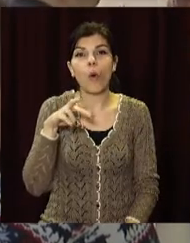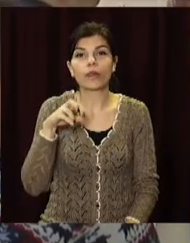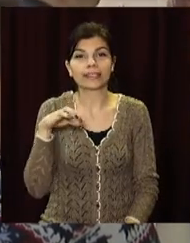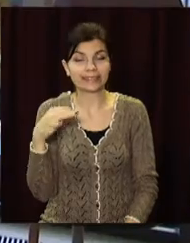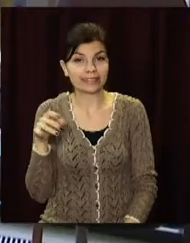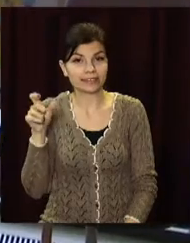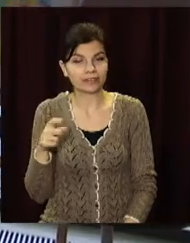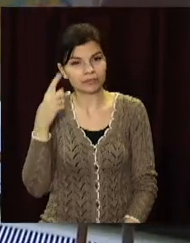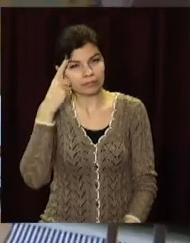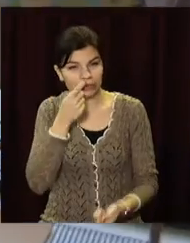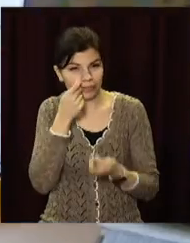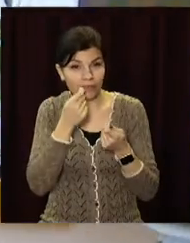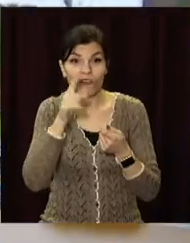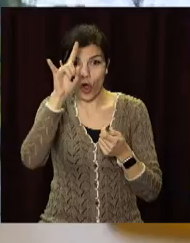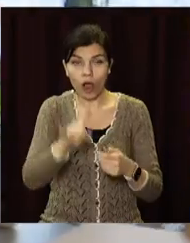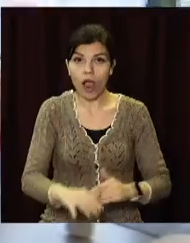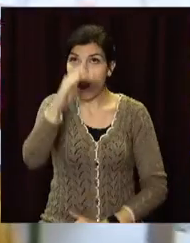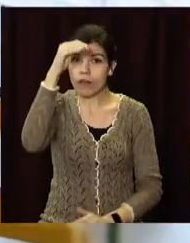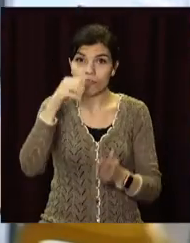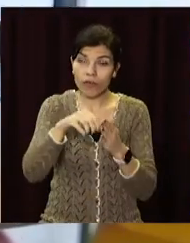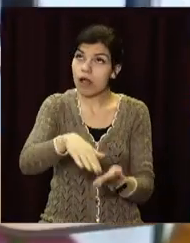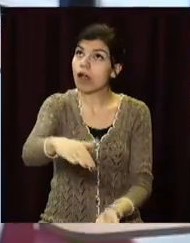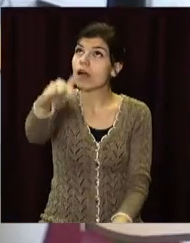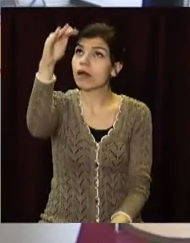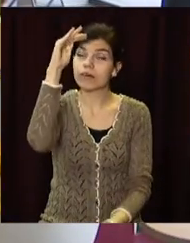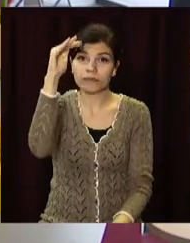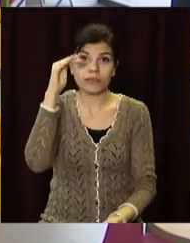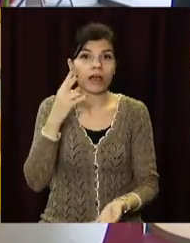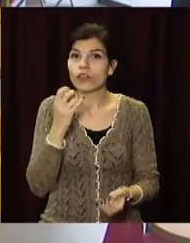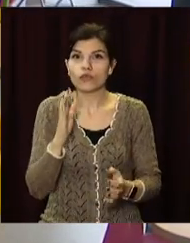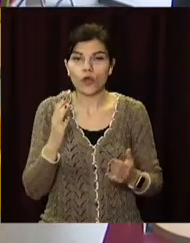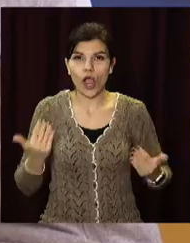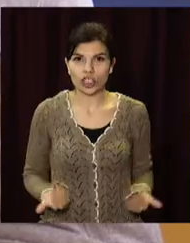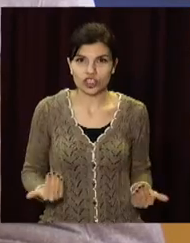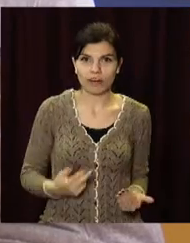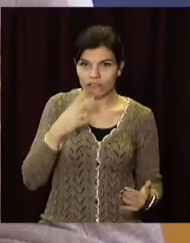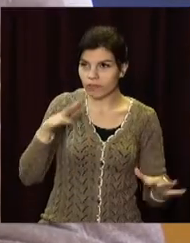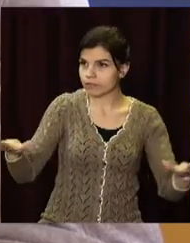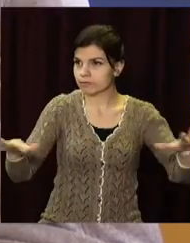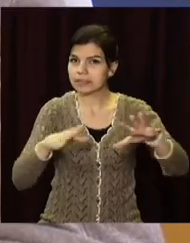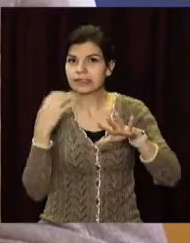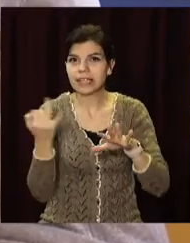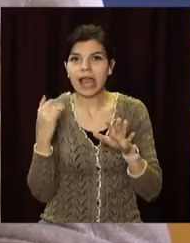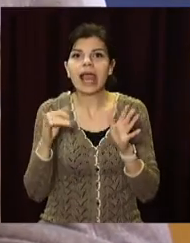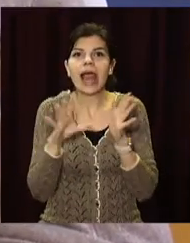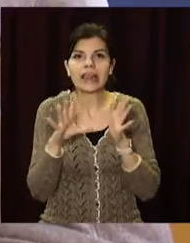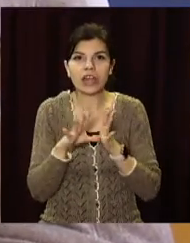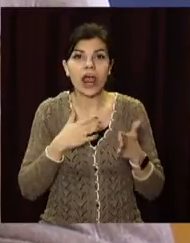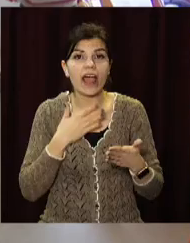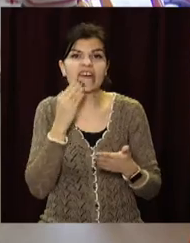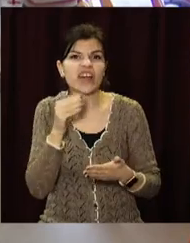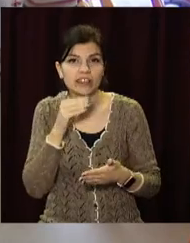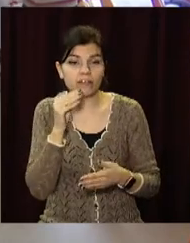дрібниць. Наприклад, ось ці панорамні вікна від підлоги до стилі не лише створюють ефект життя на галявині, а й роблять будівлю енергоефективною.